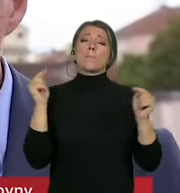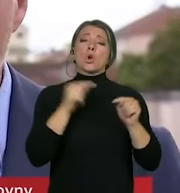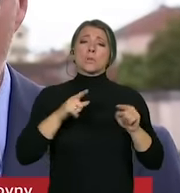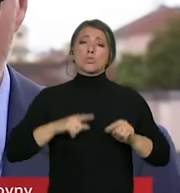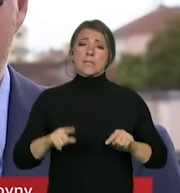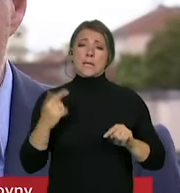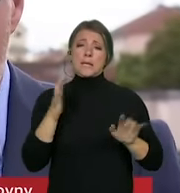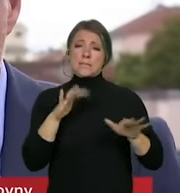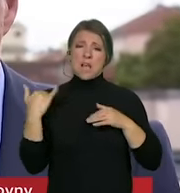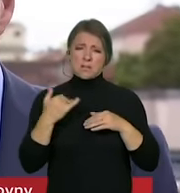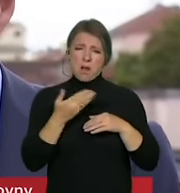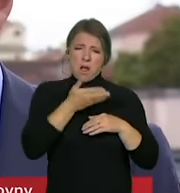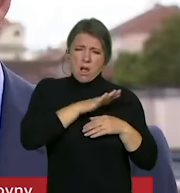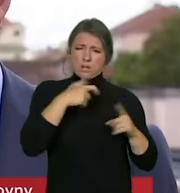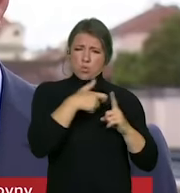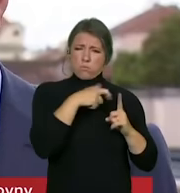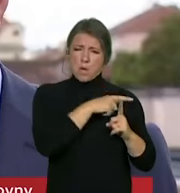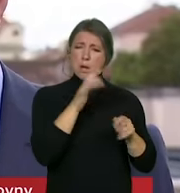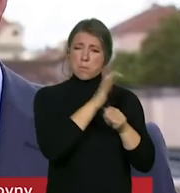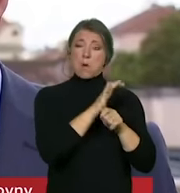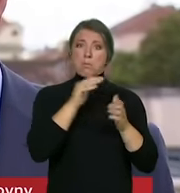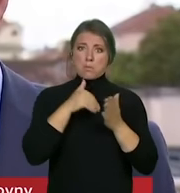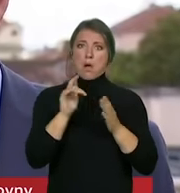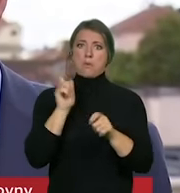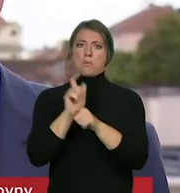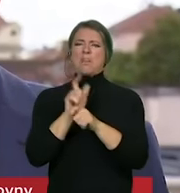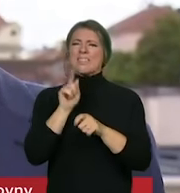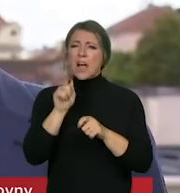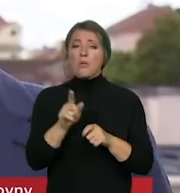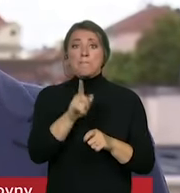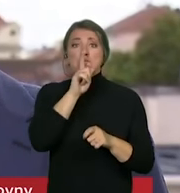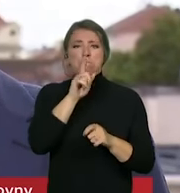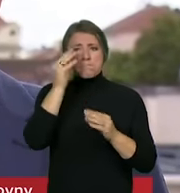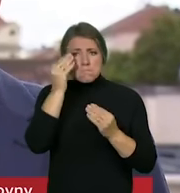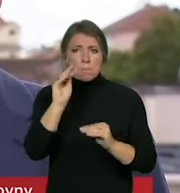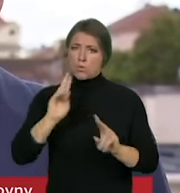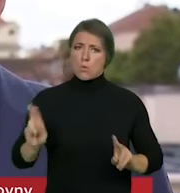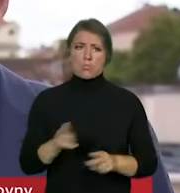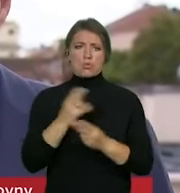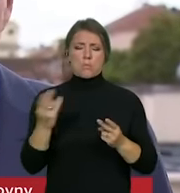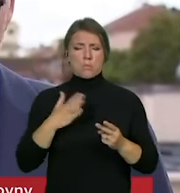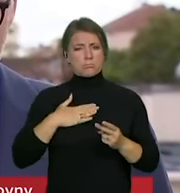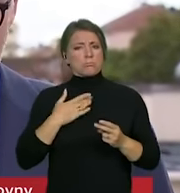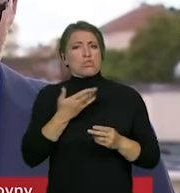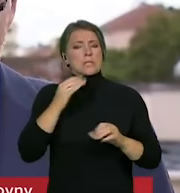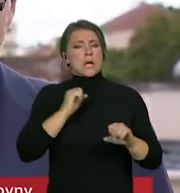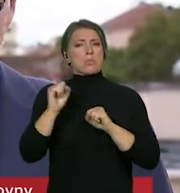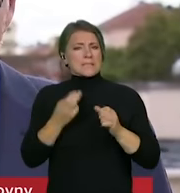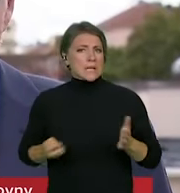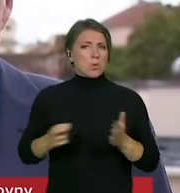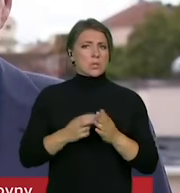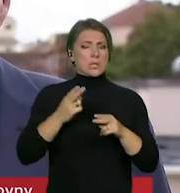senátu Jaroslavu Kuperovi. Je to samozřejmě politika nepřijatelná pro suverénní zemi, jakou je Česká republika,